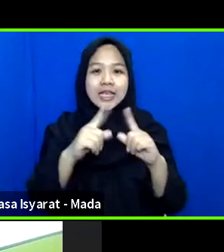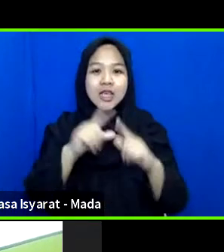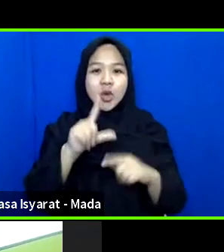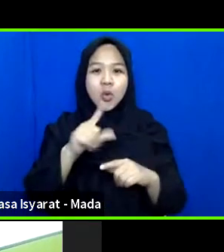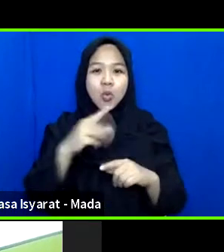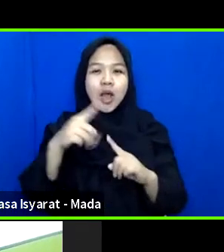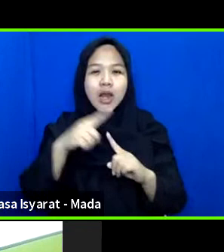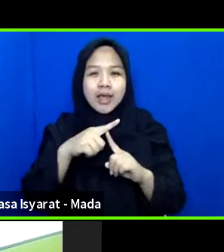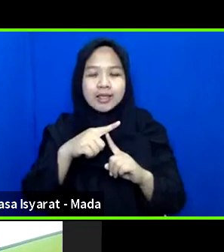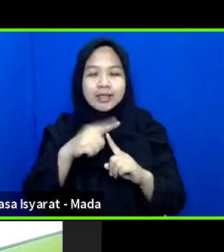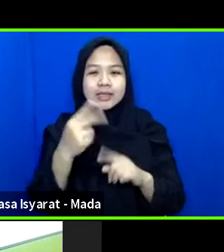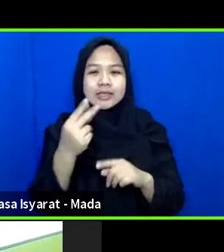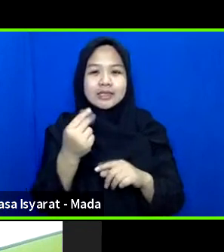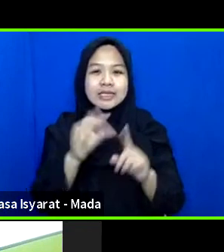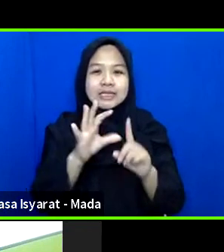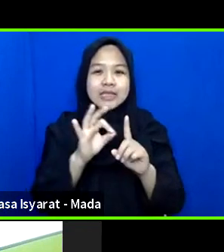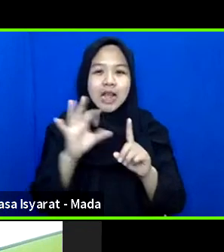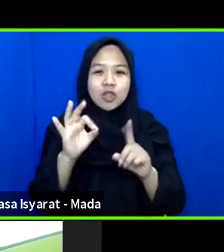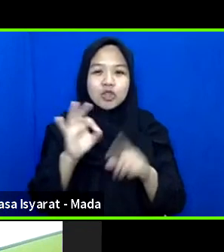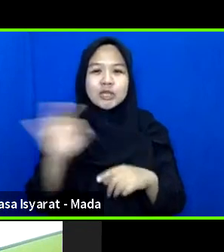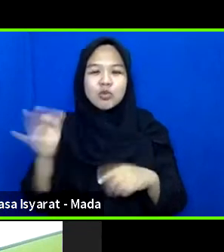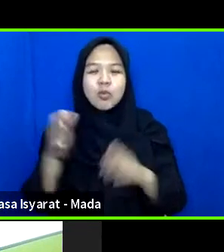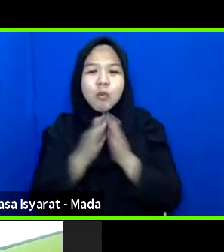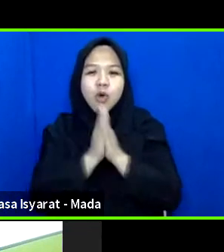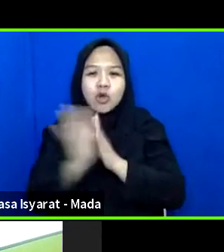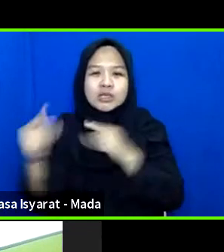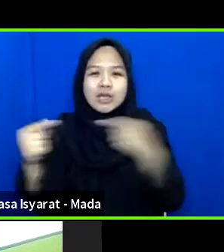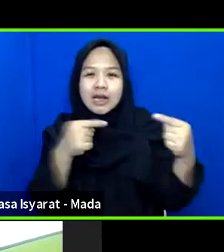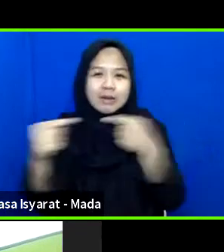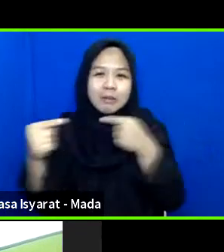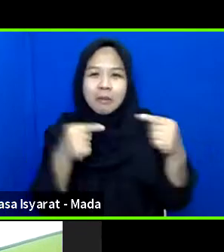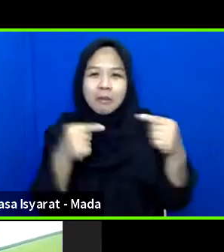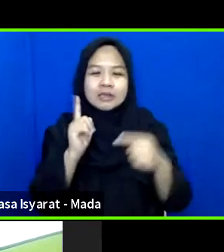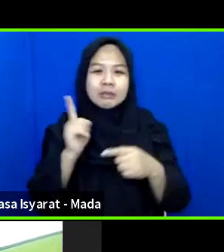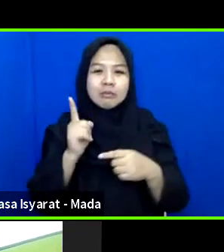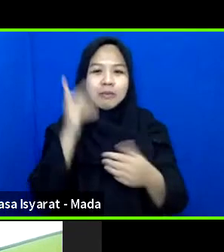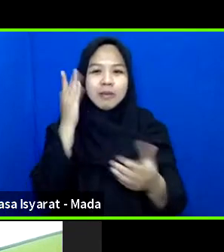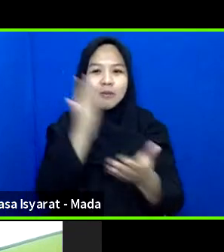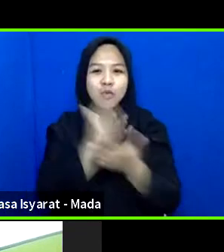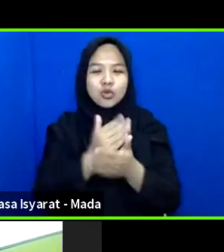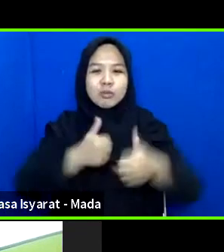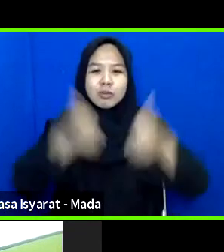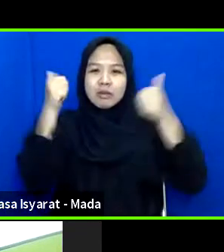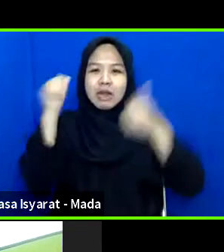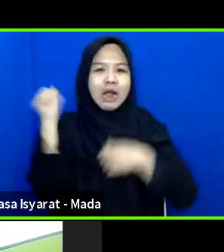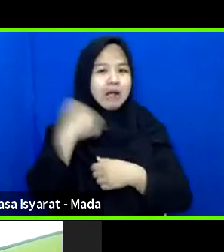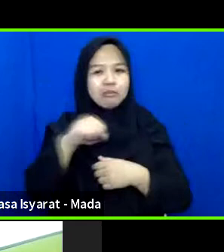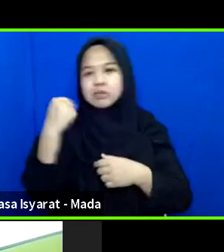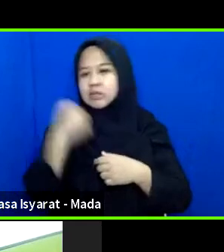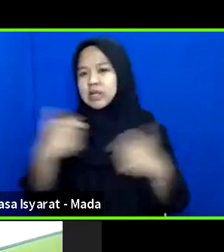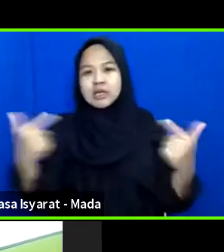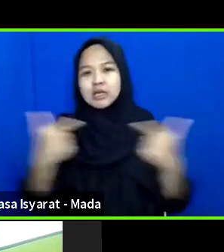didebat Karena keputusan Pemenang Tidak bisa diganggu Kugat Silahkan Mbak Wido